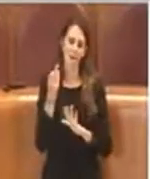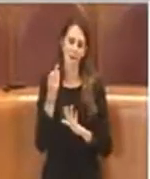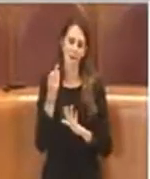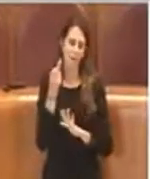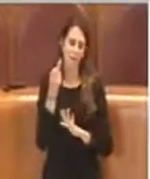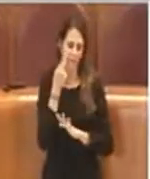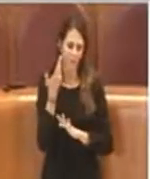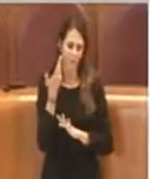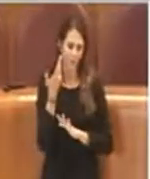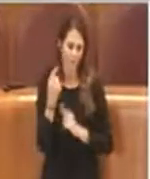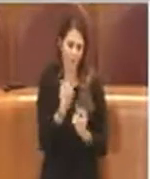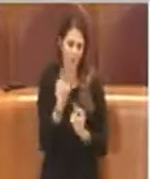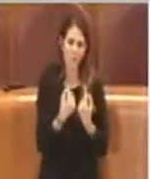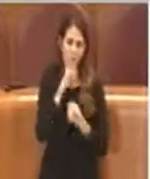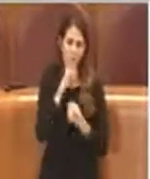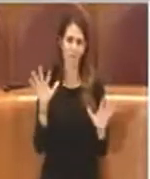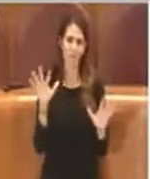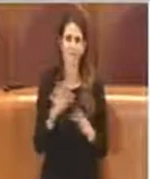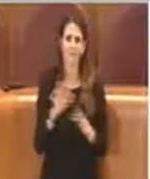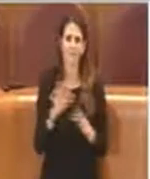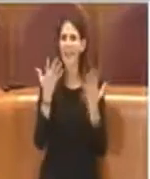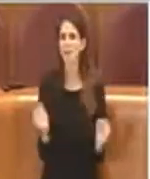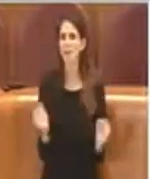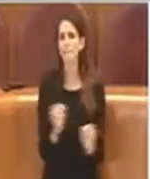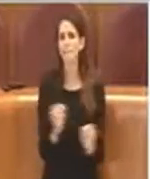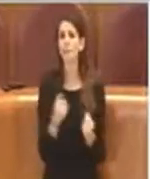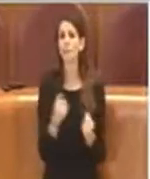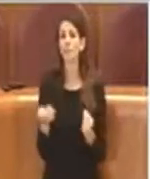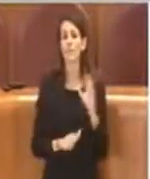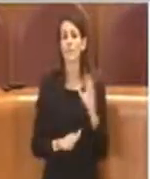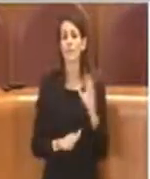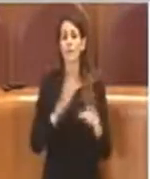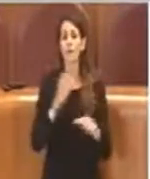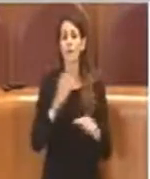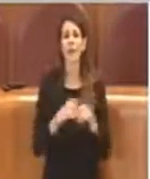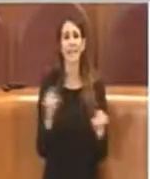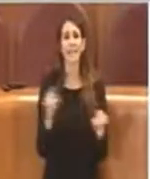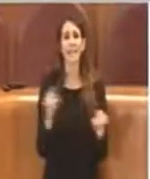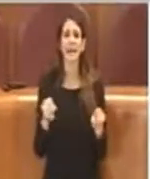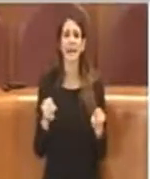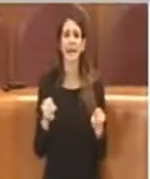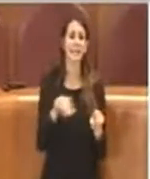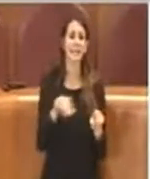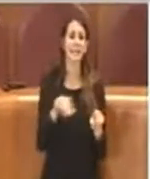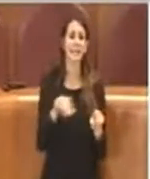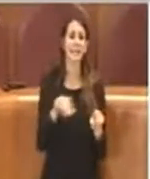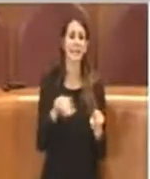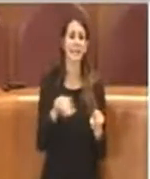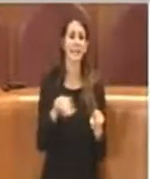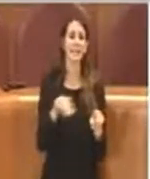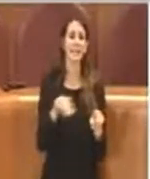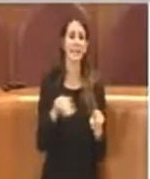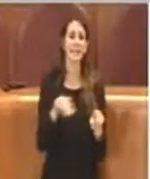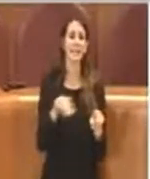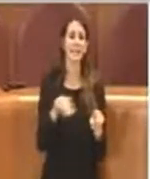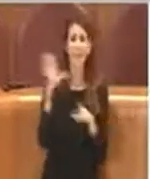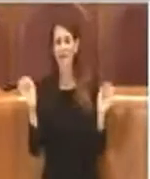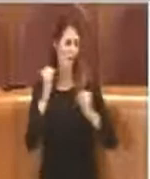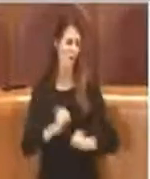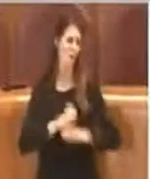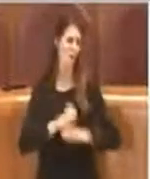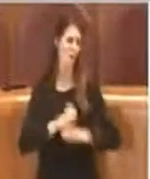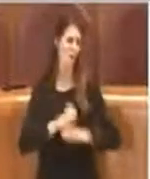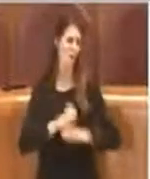avvenimenti, degli accadimenti, insomma che provano la sofferenza in la vita ai cani e ai gatti, ecco noi come